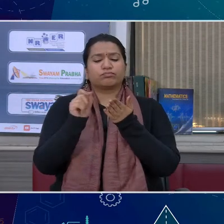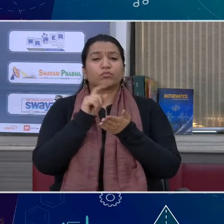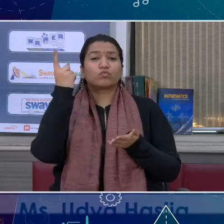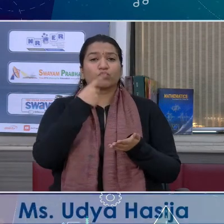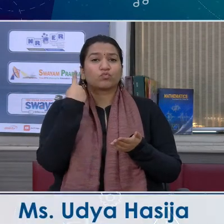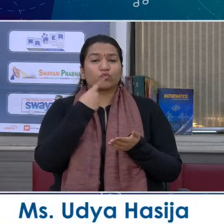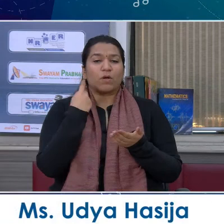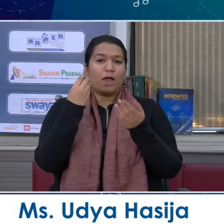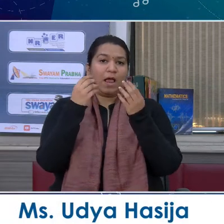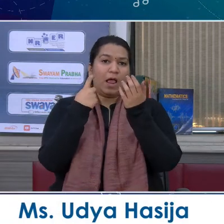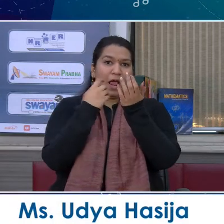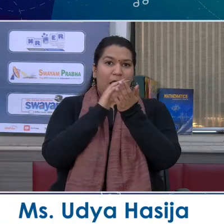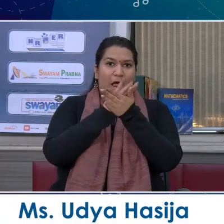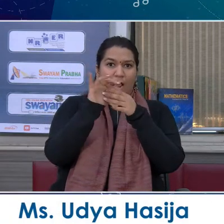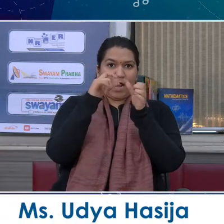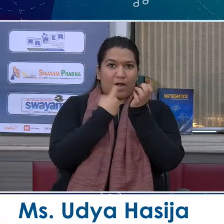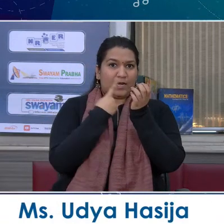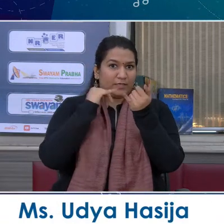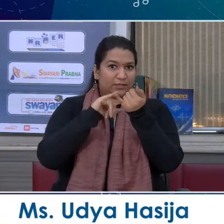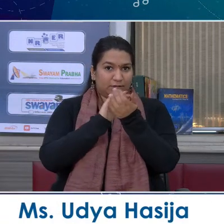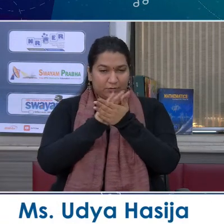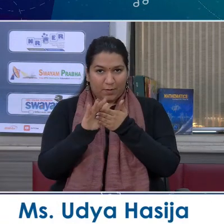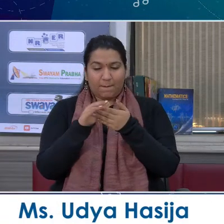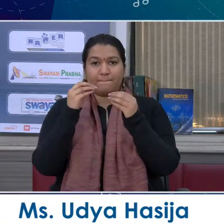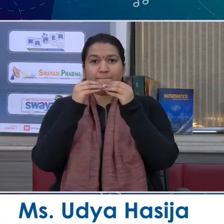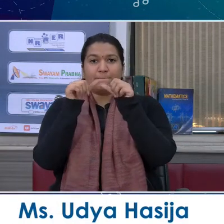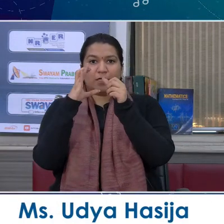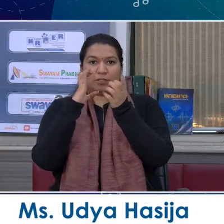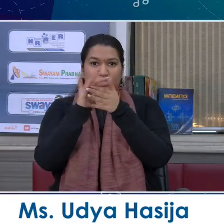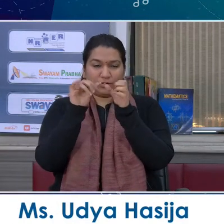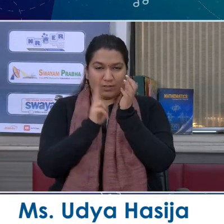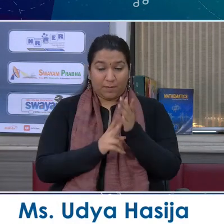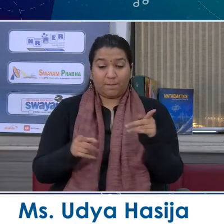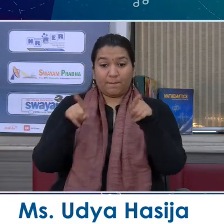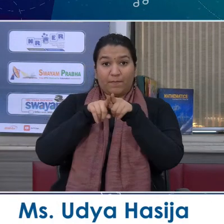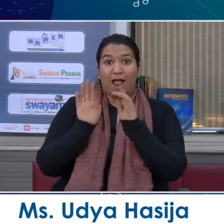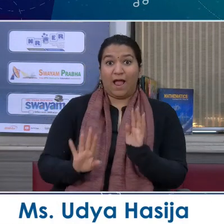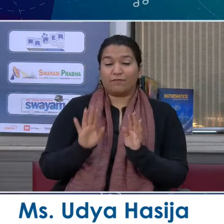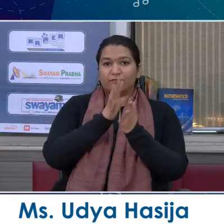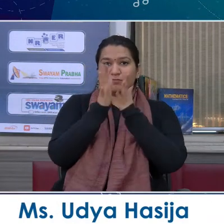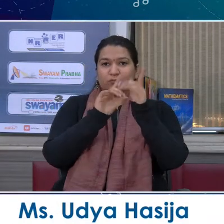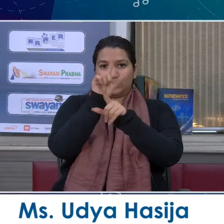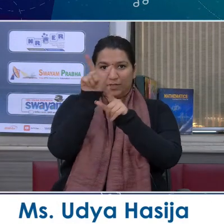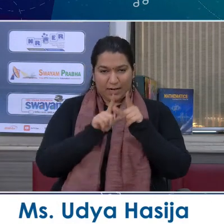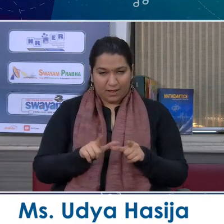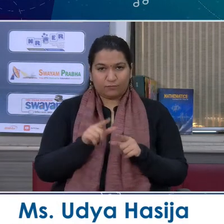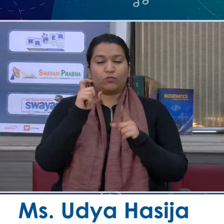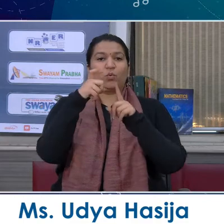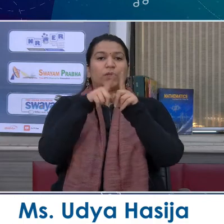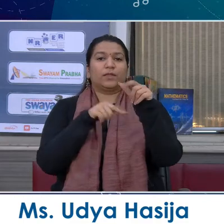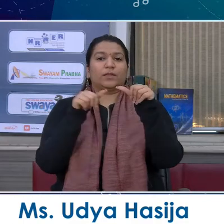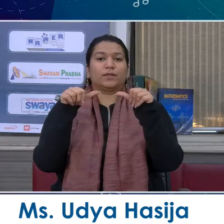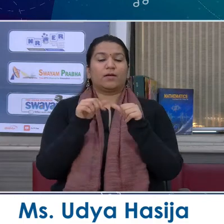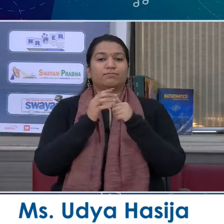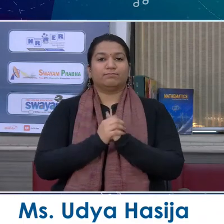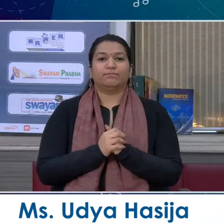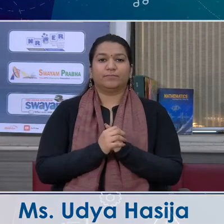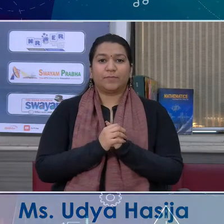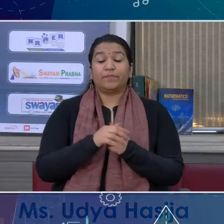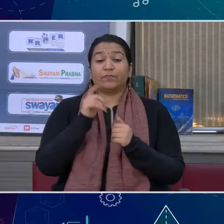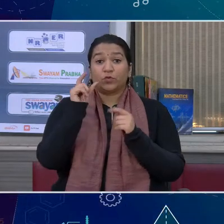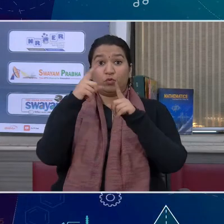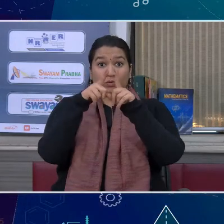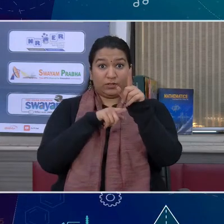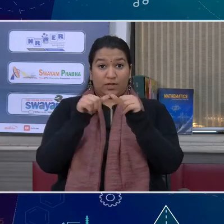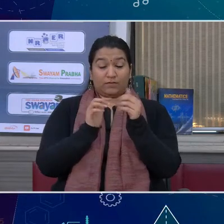राय बच्चन इसके लिए हमारे साथ हमारे इंटर्प्रेटर मौजूद है उद्या हसीजा उद्या आपका बहुत बहुत स्वागत है उद्या